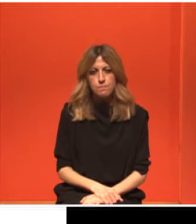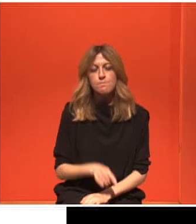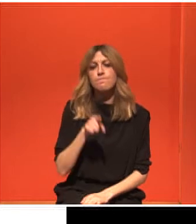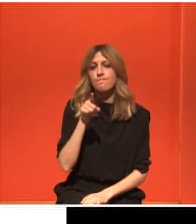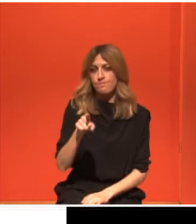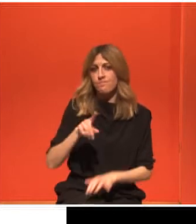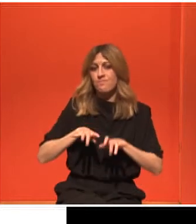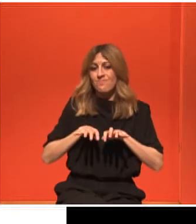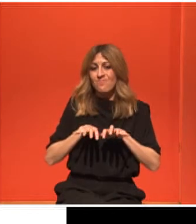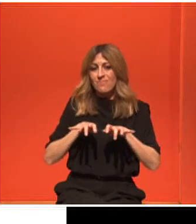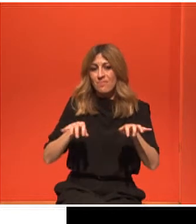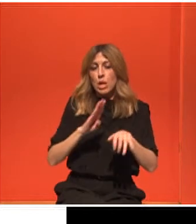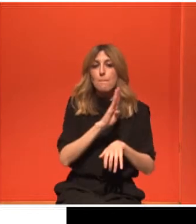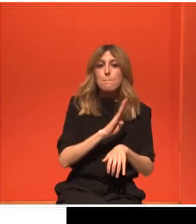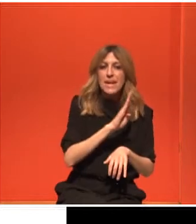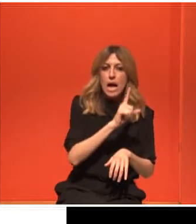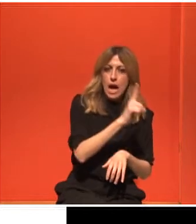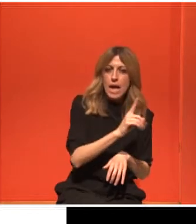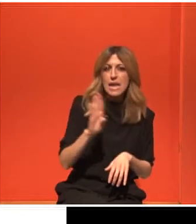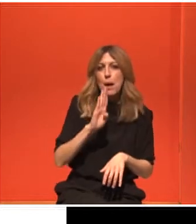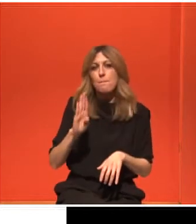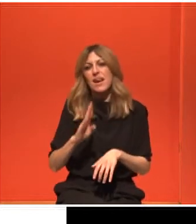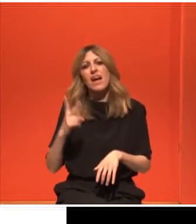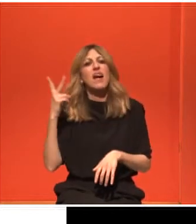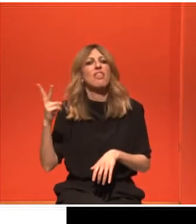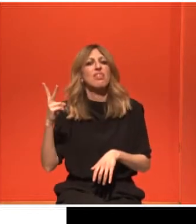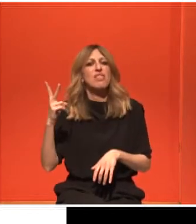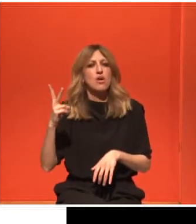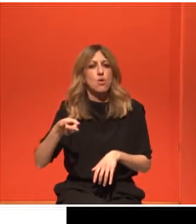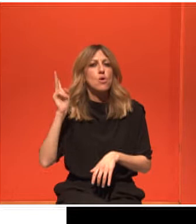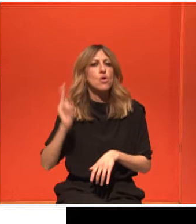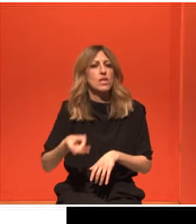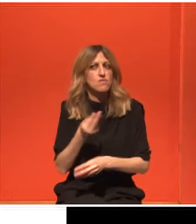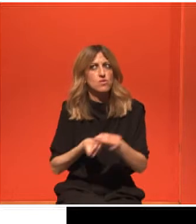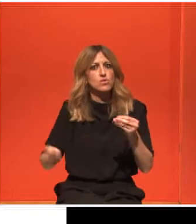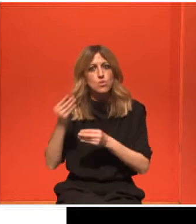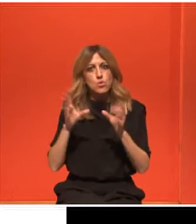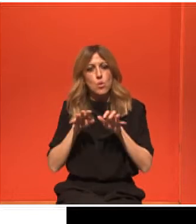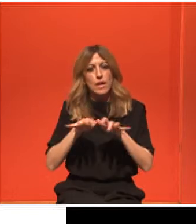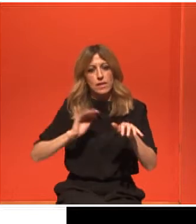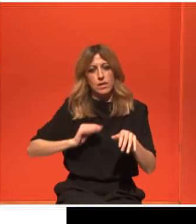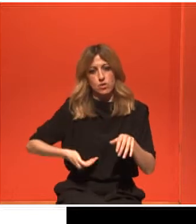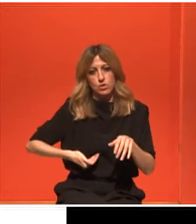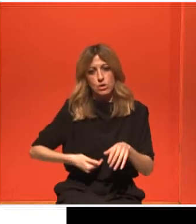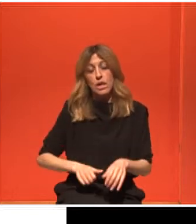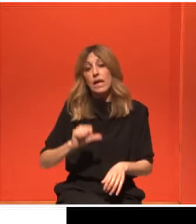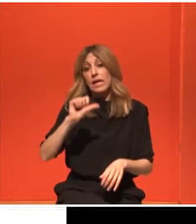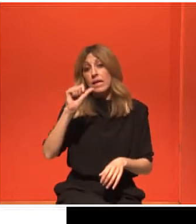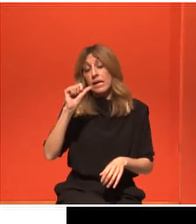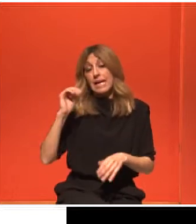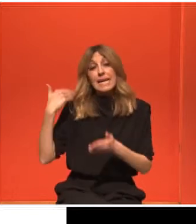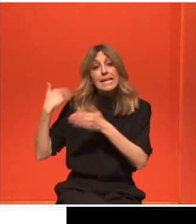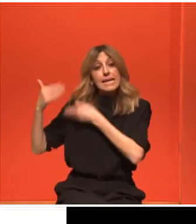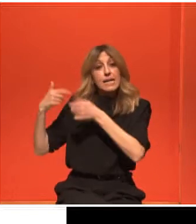μαστού, τον μπράκα 1 και τον μπράκα 2. Και περιλαμβάνει εκτίμηση από ειδικό. Πάντα στην αρχή είναι η εκτίμηση από ειδικό.